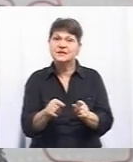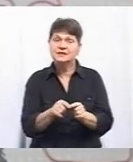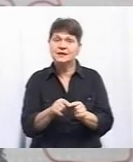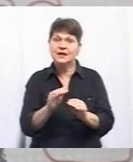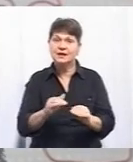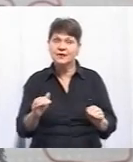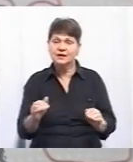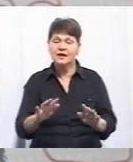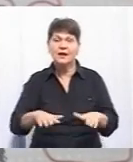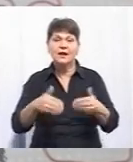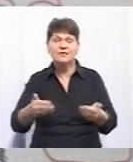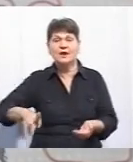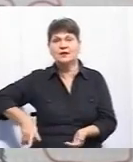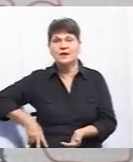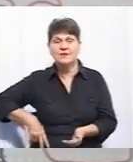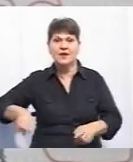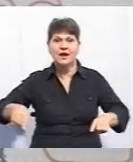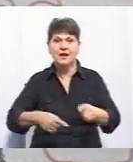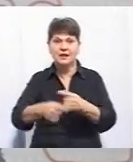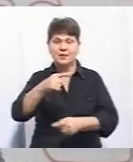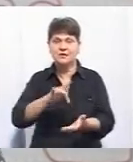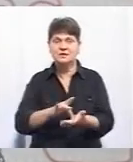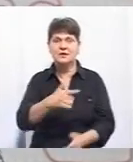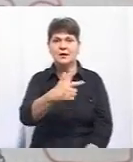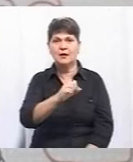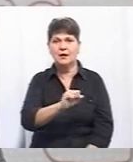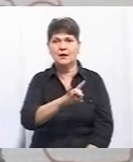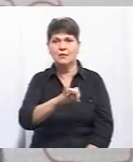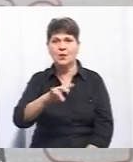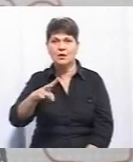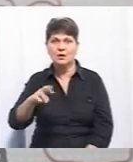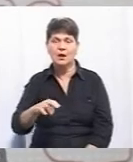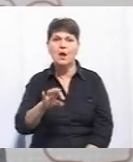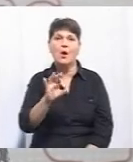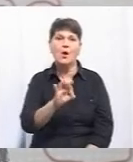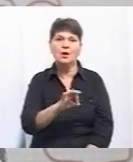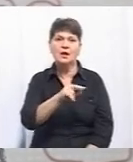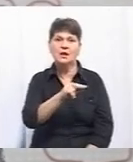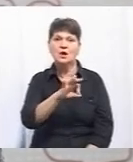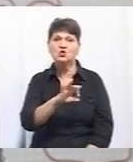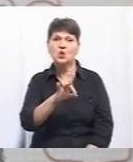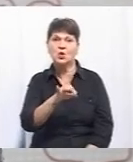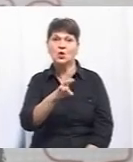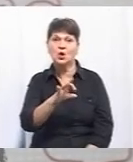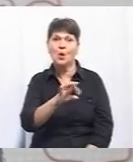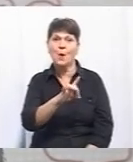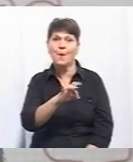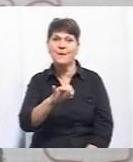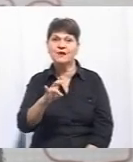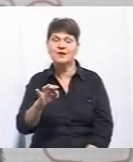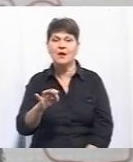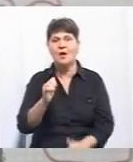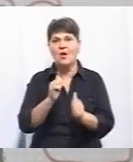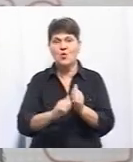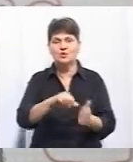Ініціювала його директорка реабілітаційного центру «Гармонія» Олена Чорну Бривенко. Кожен учасник долав першкоди